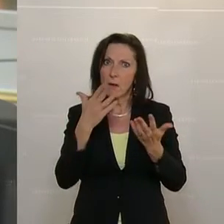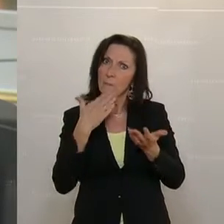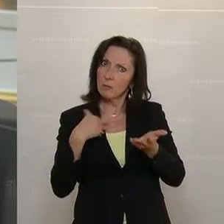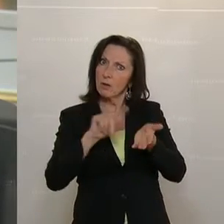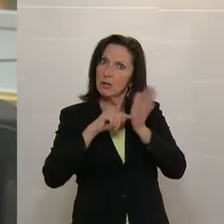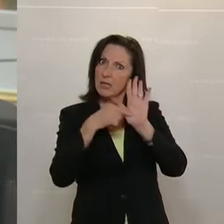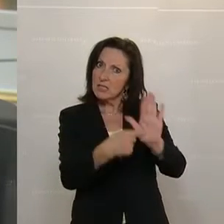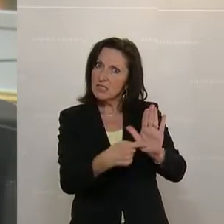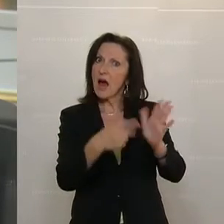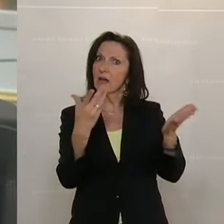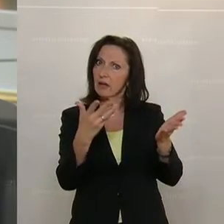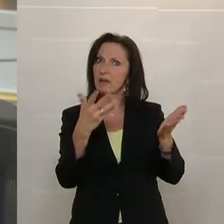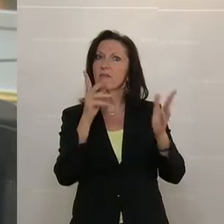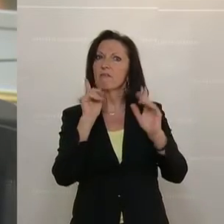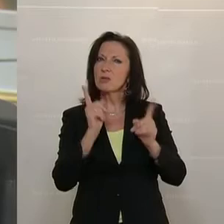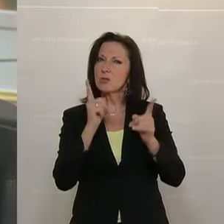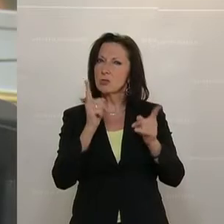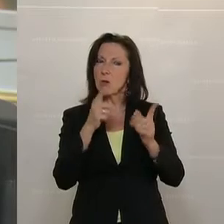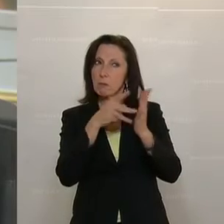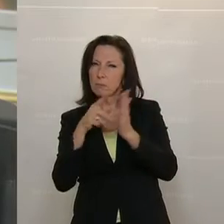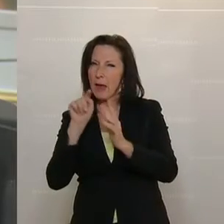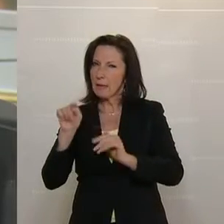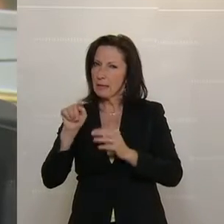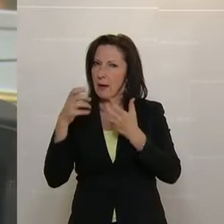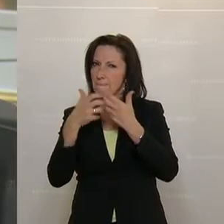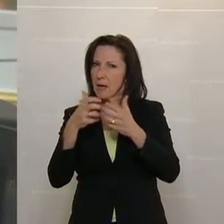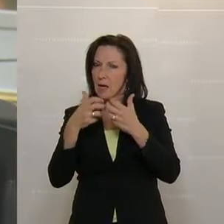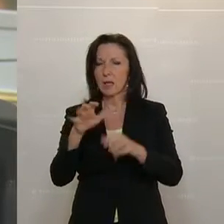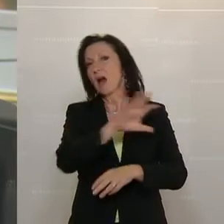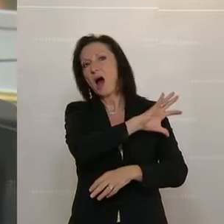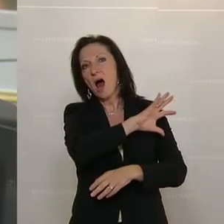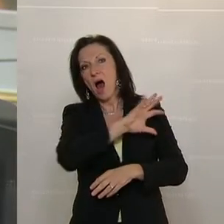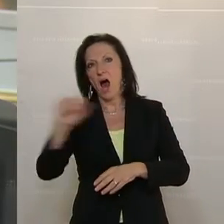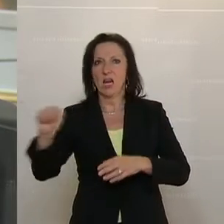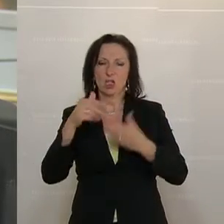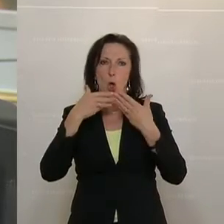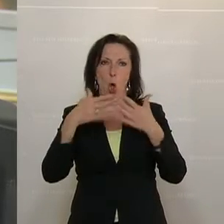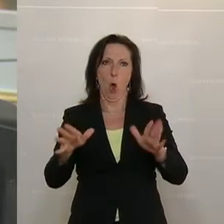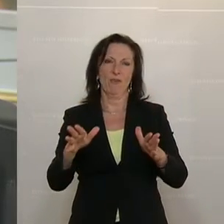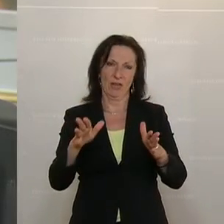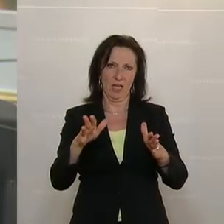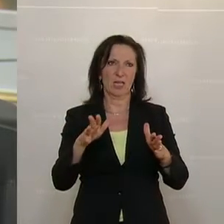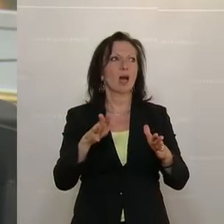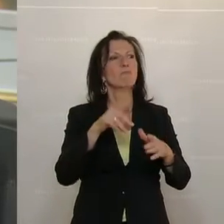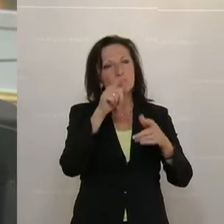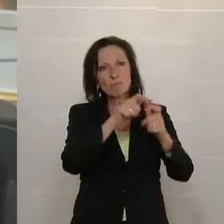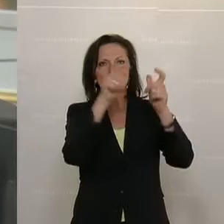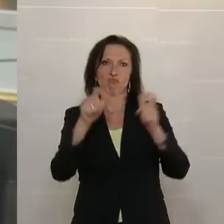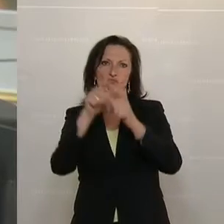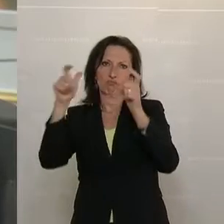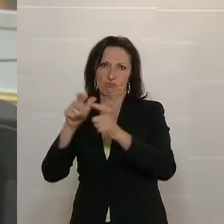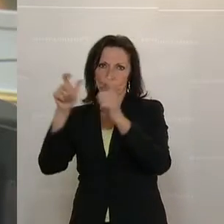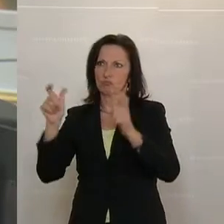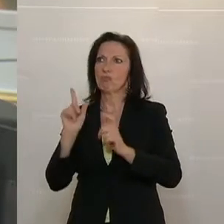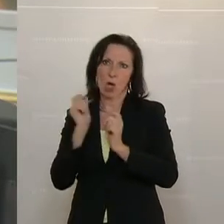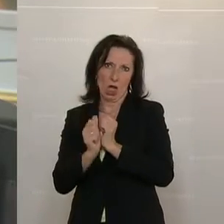es vorstellen, dass dieser Bericht sich auf alle öffentlichen Unternehmungen, die der Rechnungshofkontrolle unterliegen, erstrecken